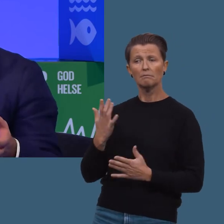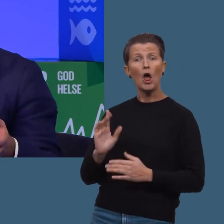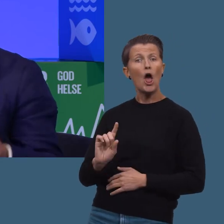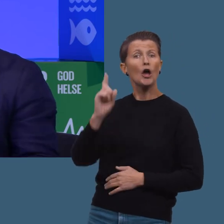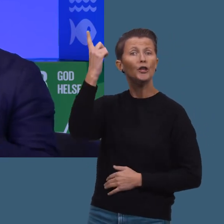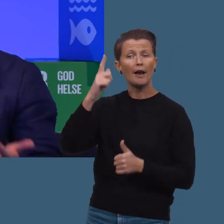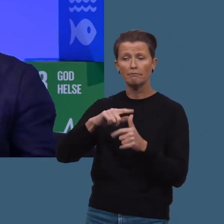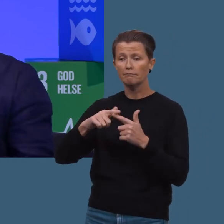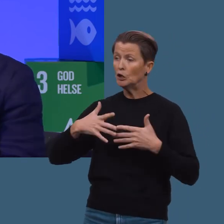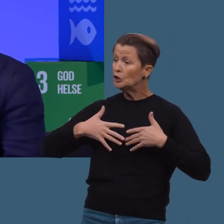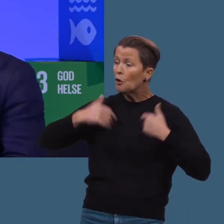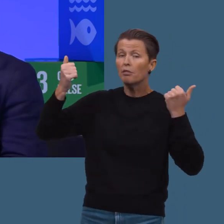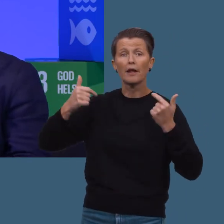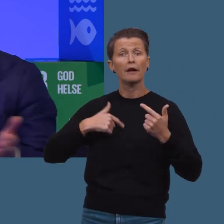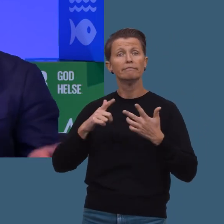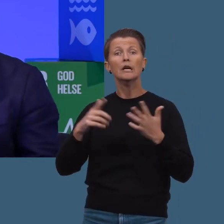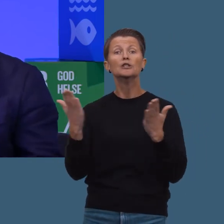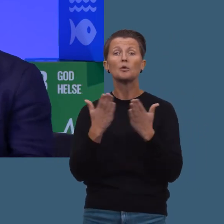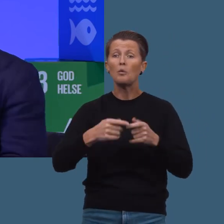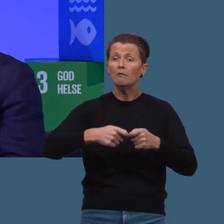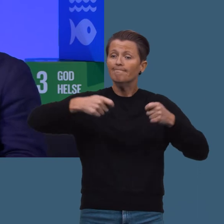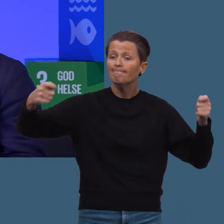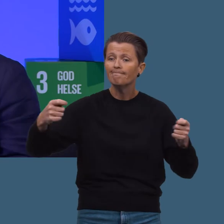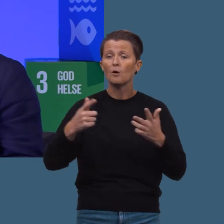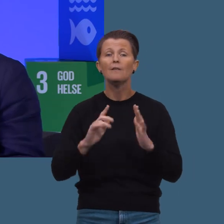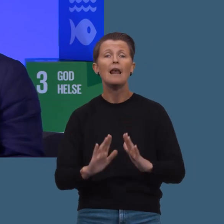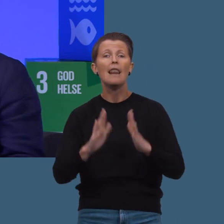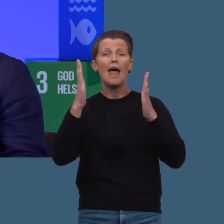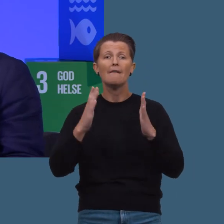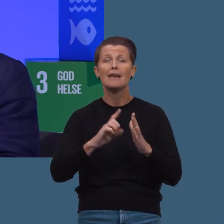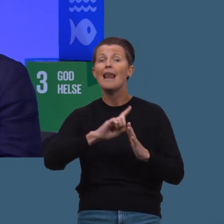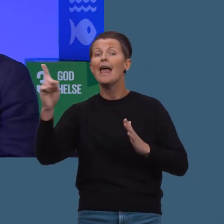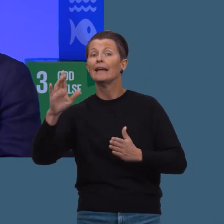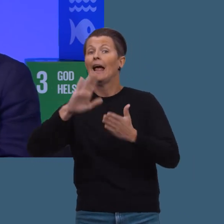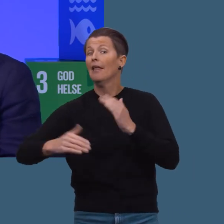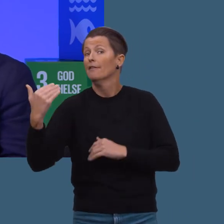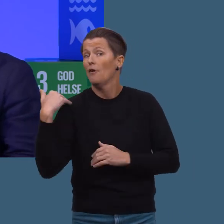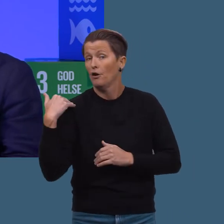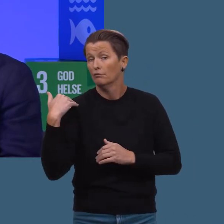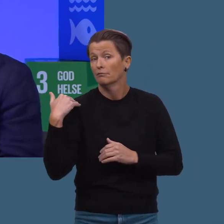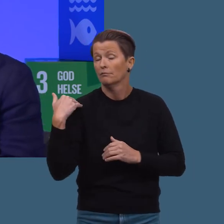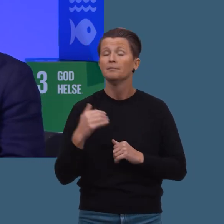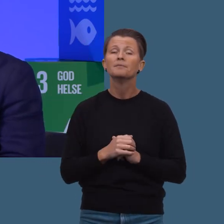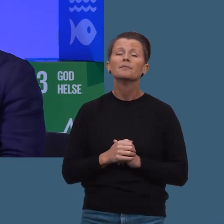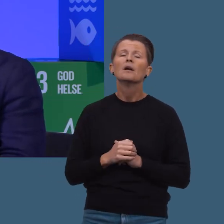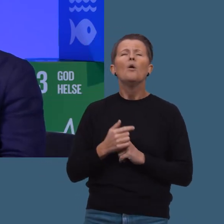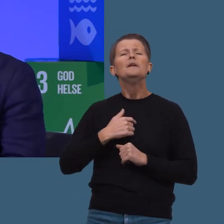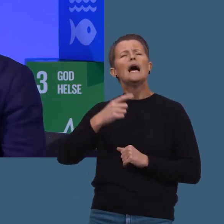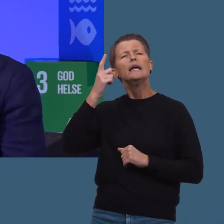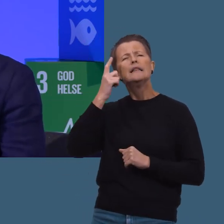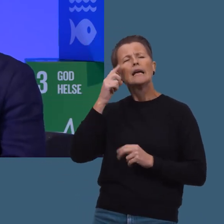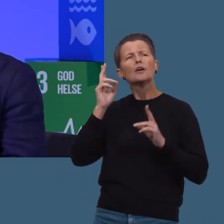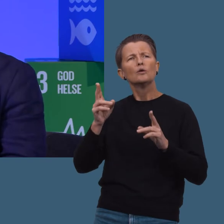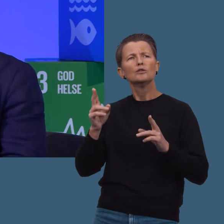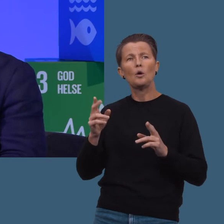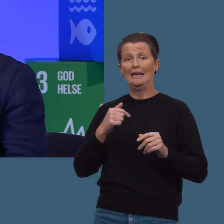høyere, sundere. Vi går lengre på skolen, og vi lever lengre enn det mennesker noensinne har gjort på planeten vår. Men jeg tenker